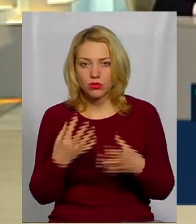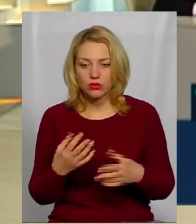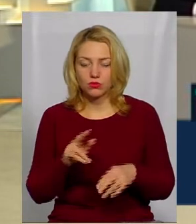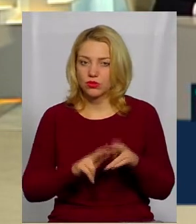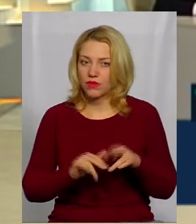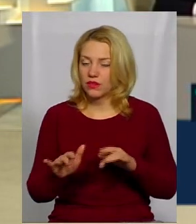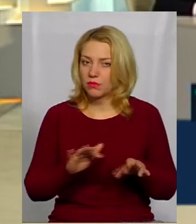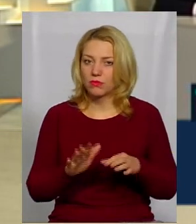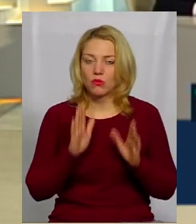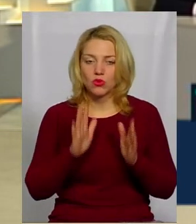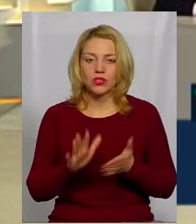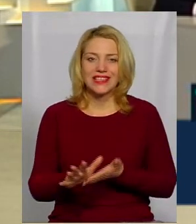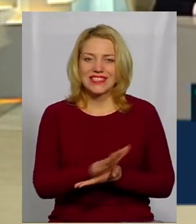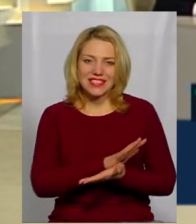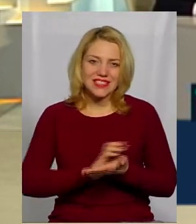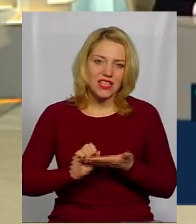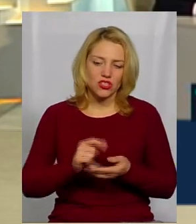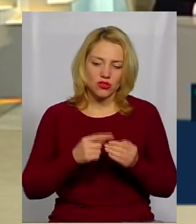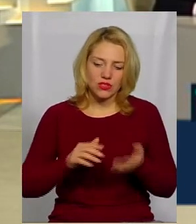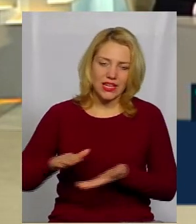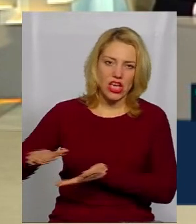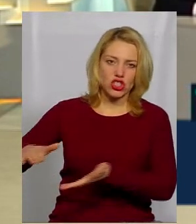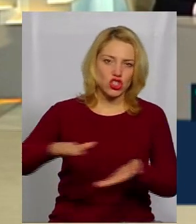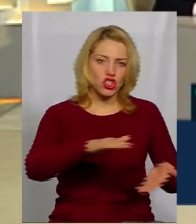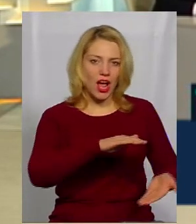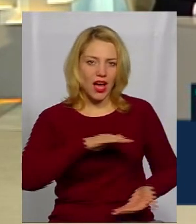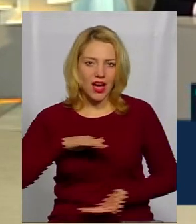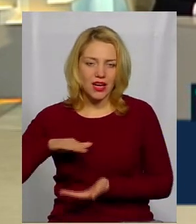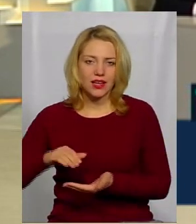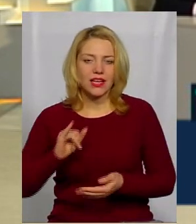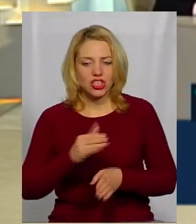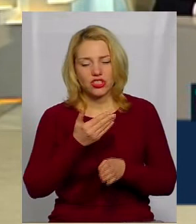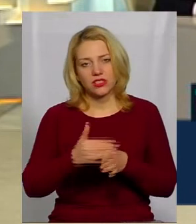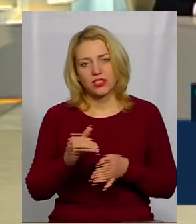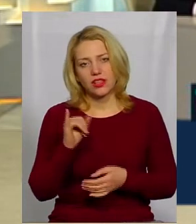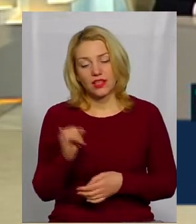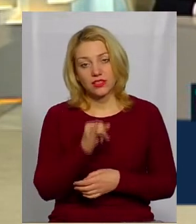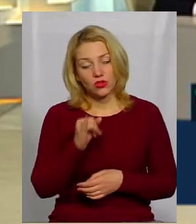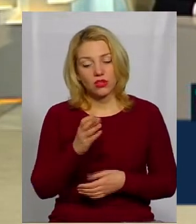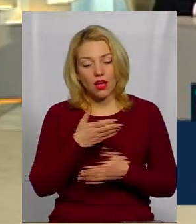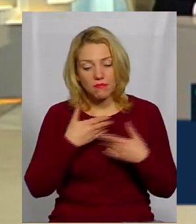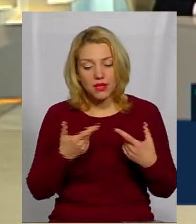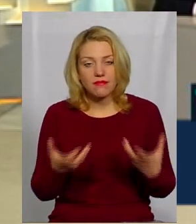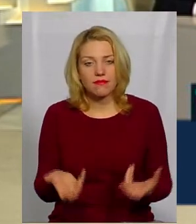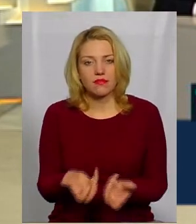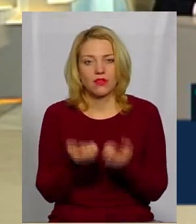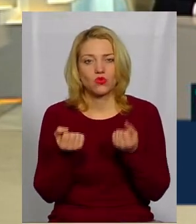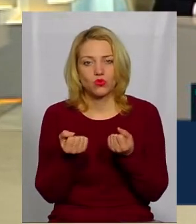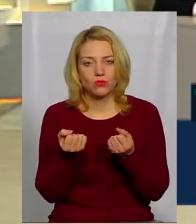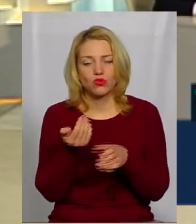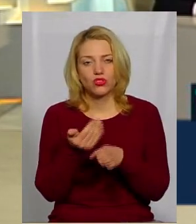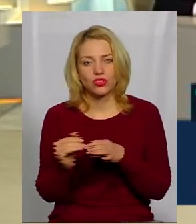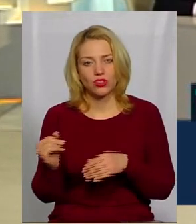прийоми, то просто буде знищено цей шар, і це знищена частина історії. А от ми і рятуємо цю частину